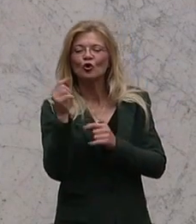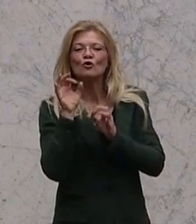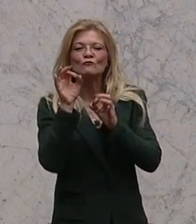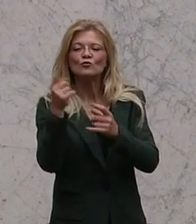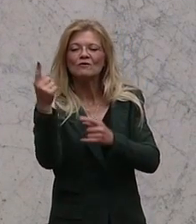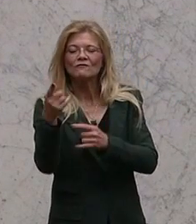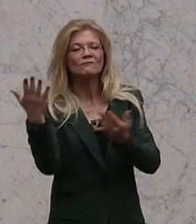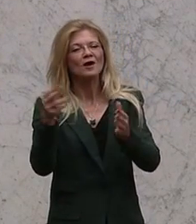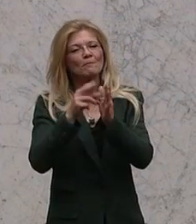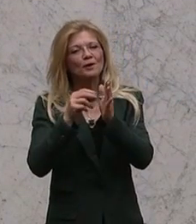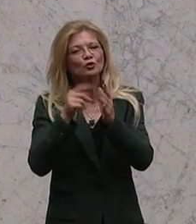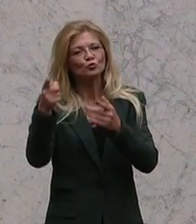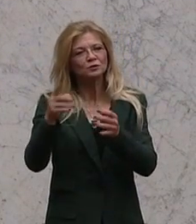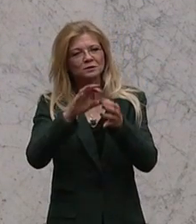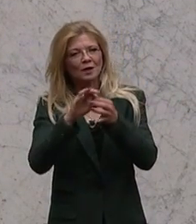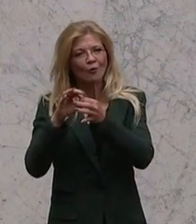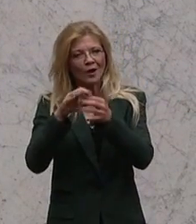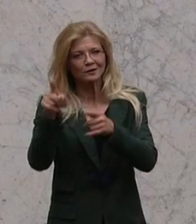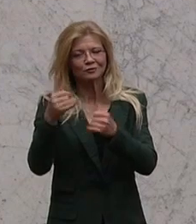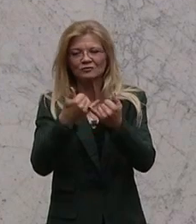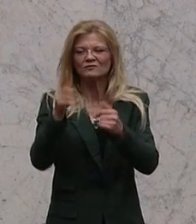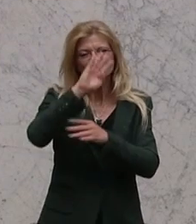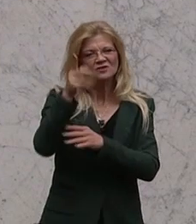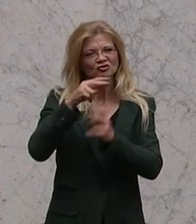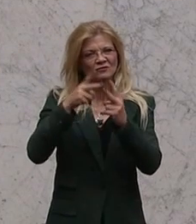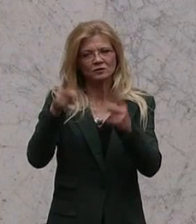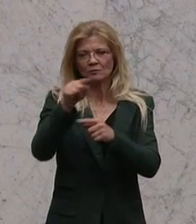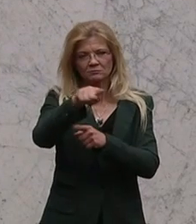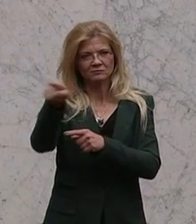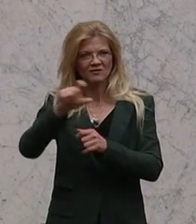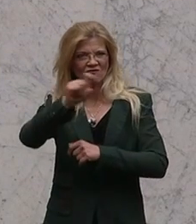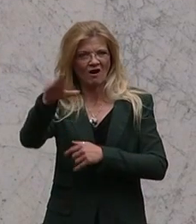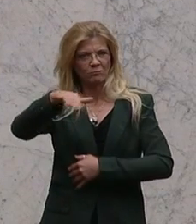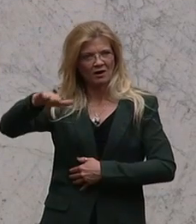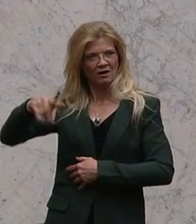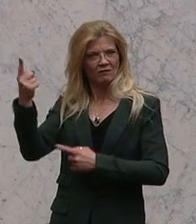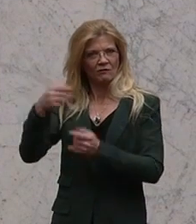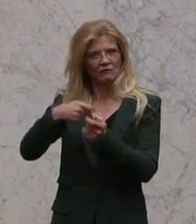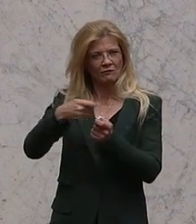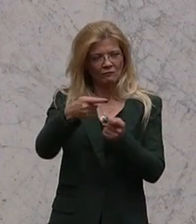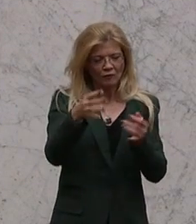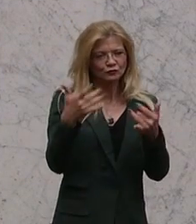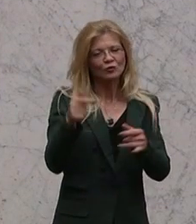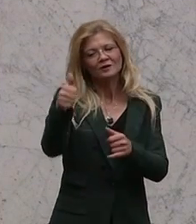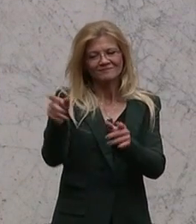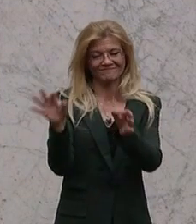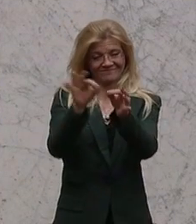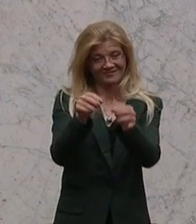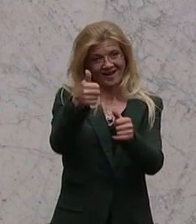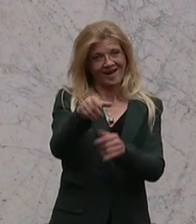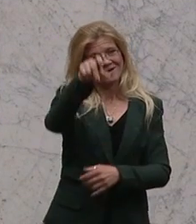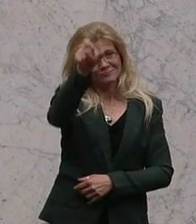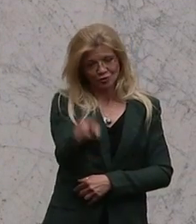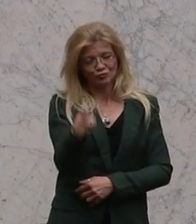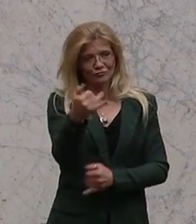Fachorganisationen in der Wirtschaftskammer, die Möglichkeit geben, einen wesentlichen Verhandlungspartner zu und dass hier die